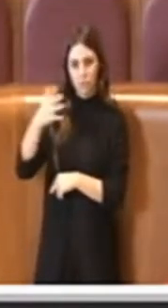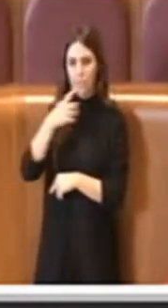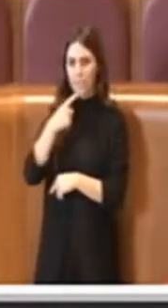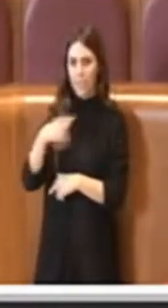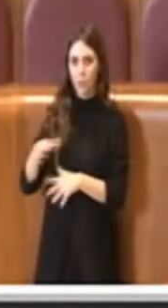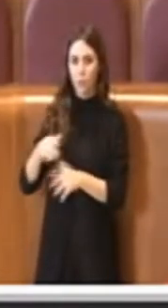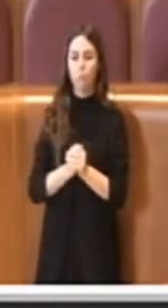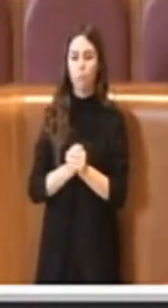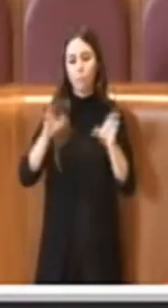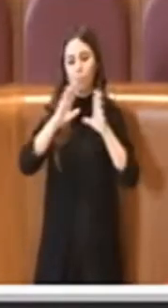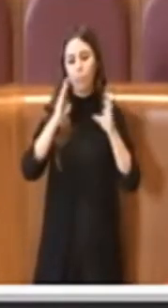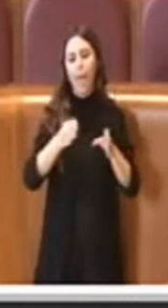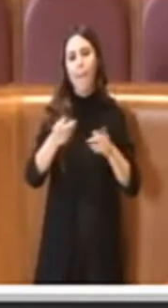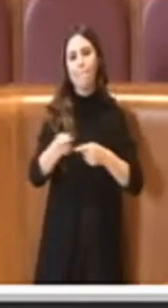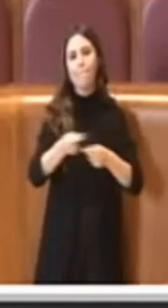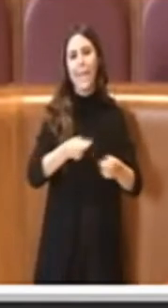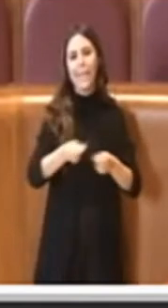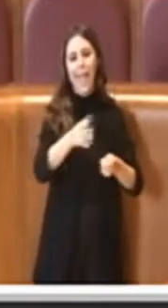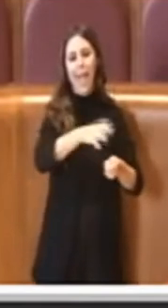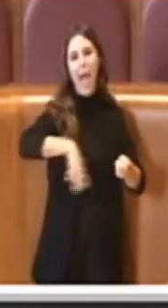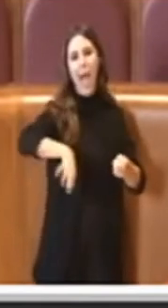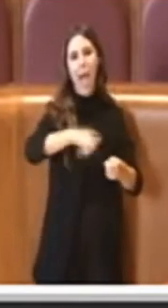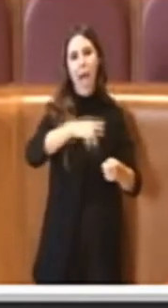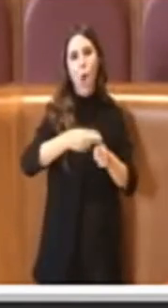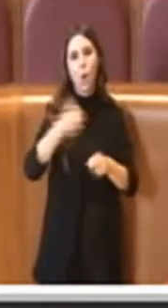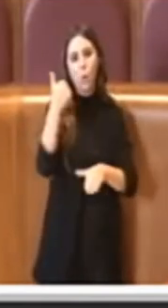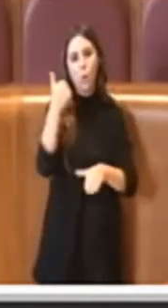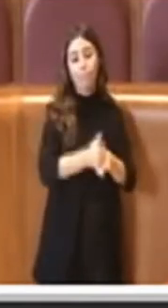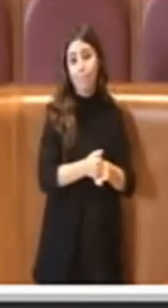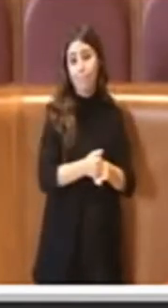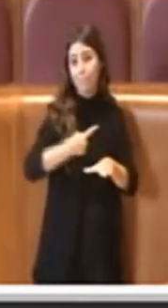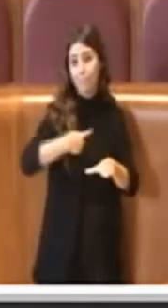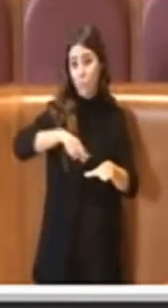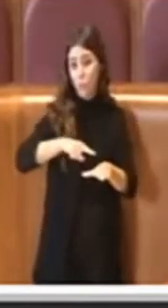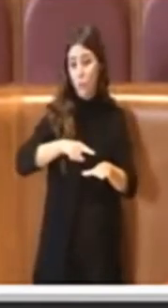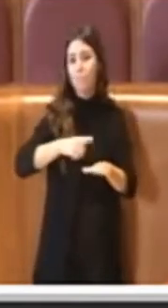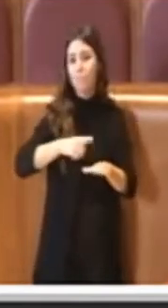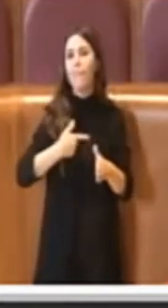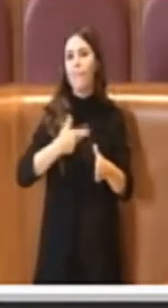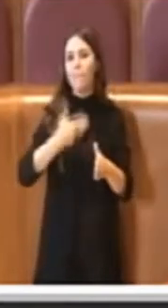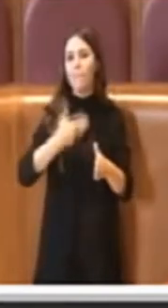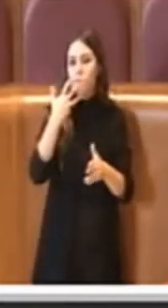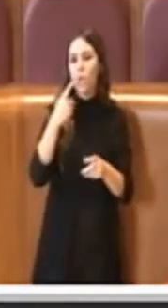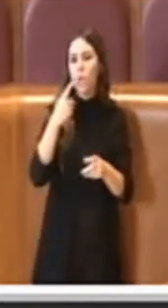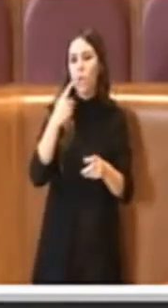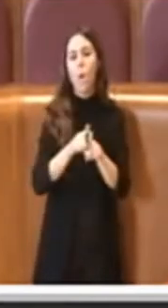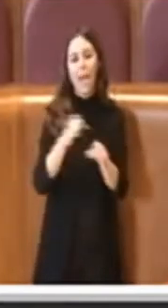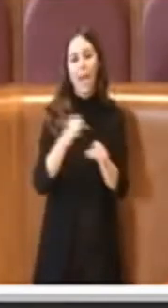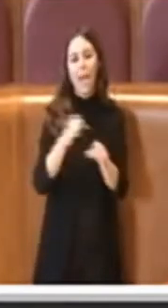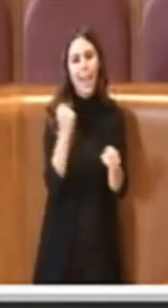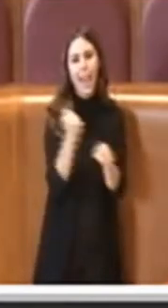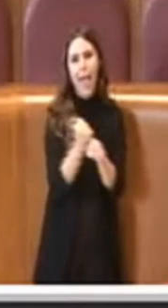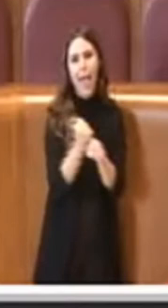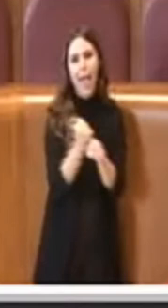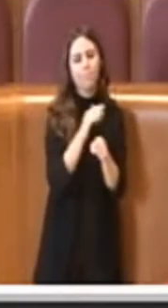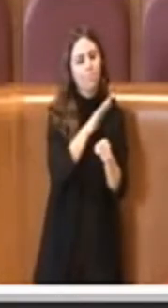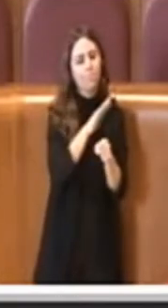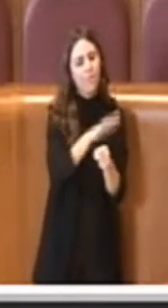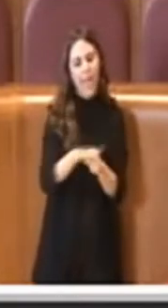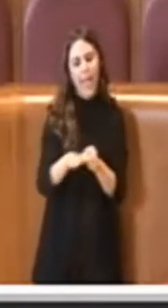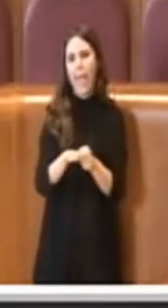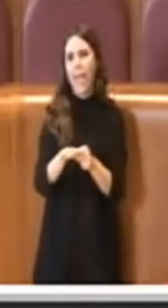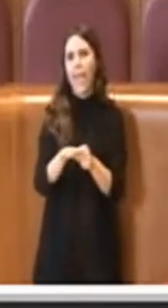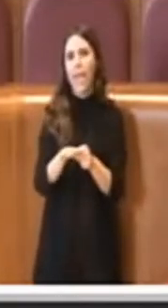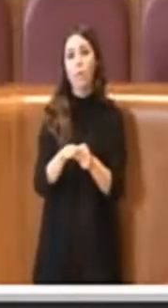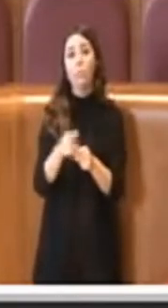capitale ecco intendiamo veramente fare il massimo per tutti e speriamo che non verrà